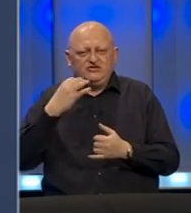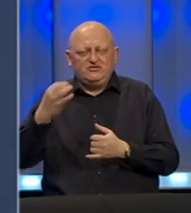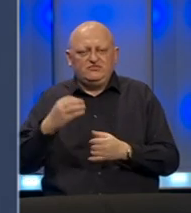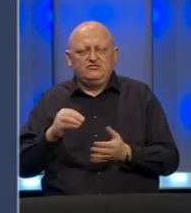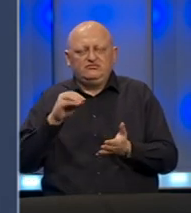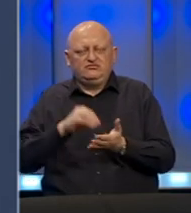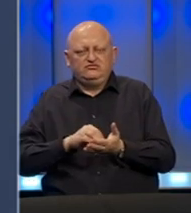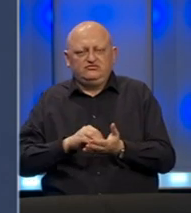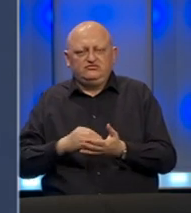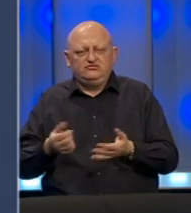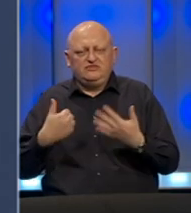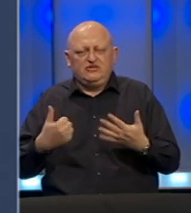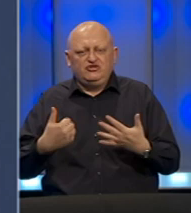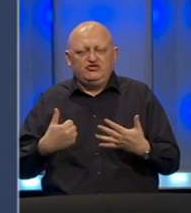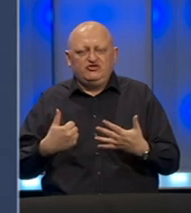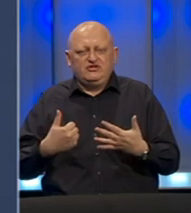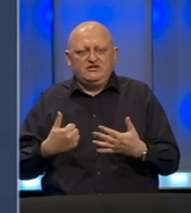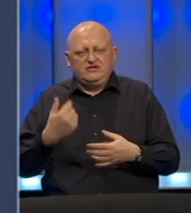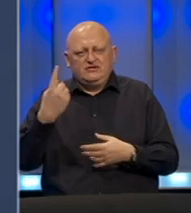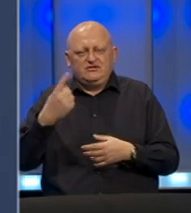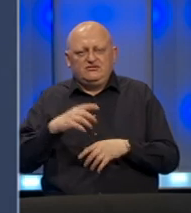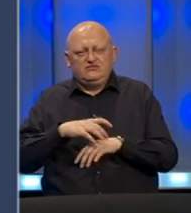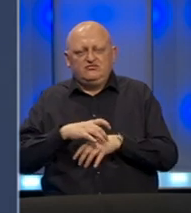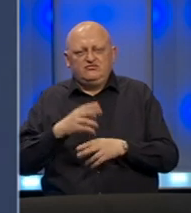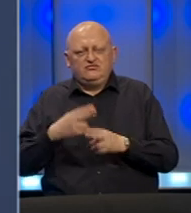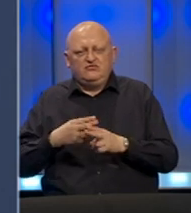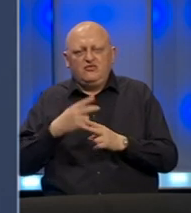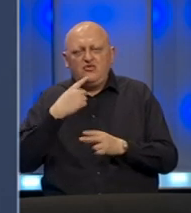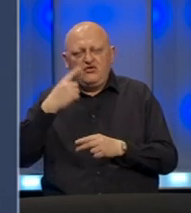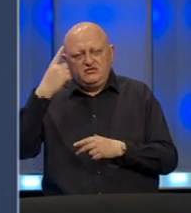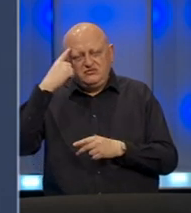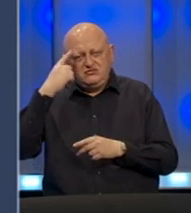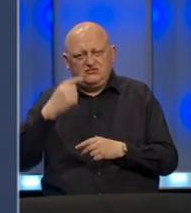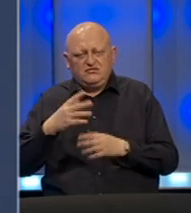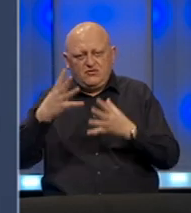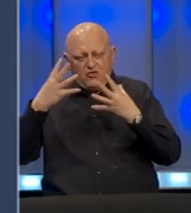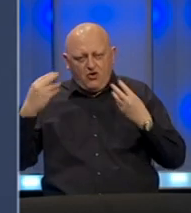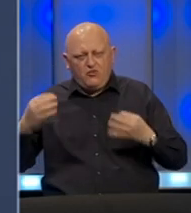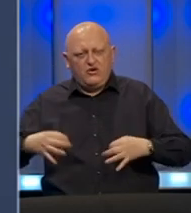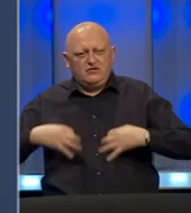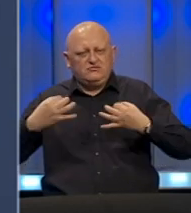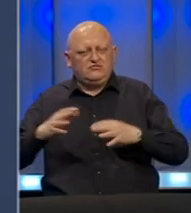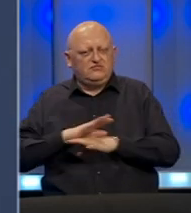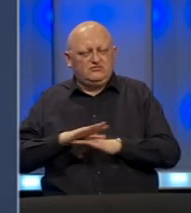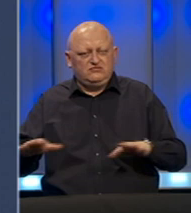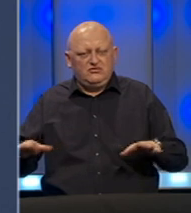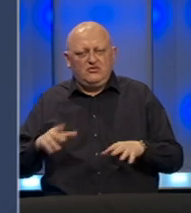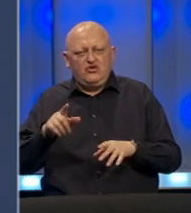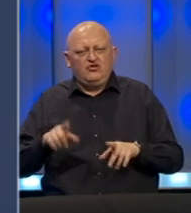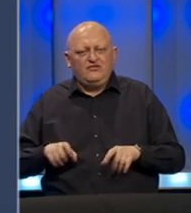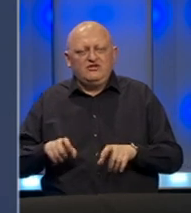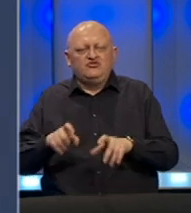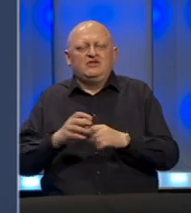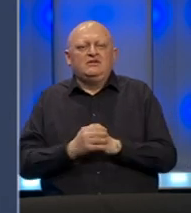bilježimo i 60 jednog pacijenta kojeg smatramo oporavljenim, dakle izliječenim od ove